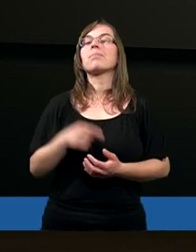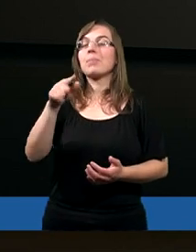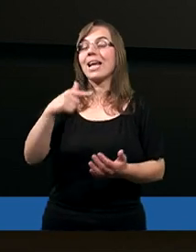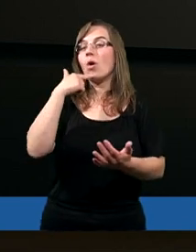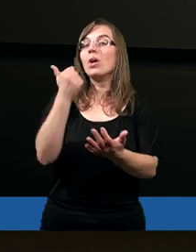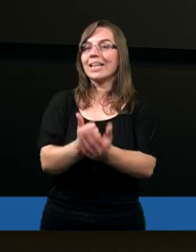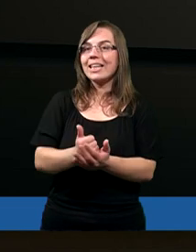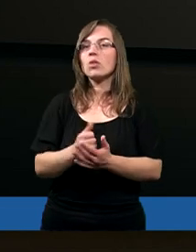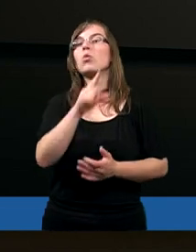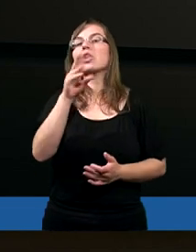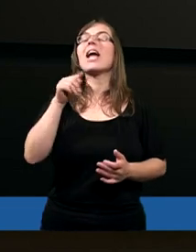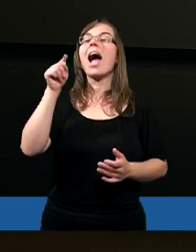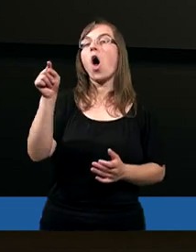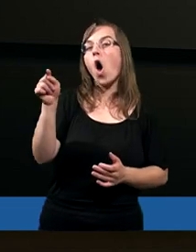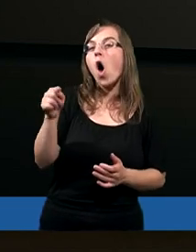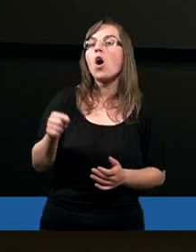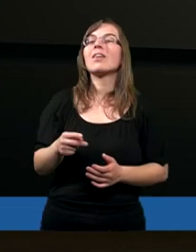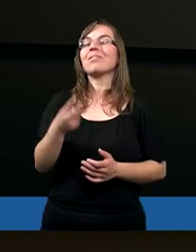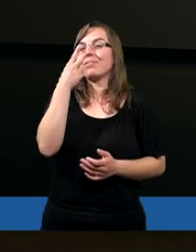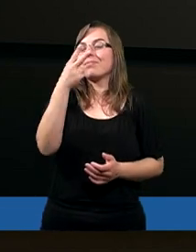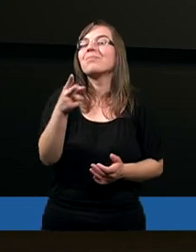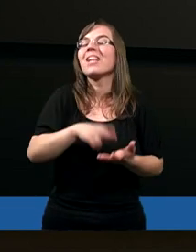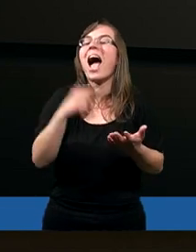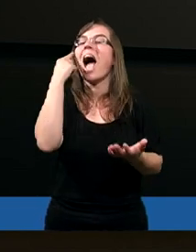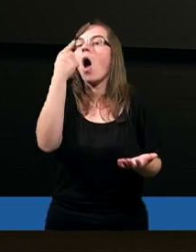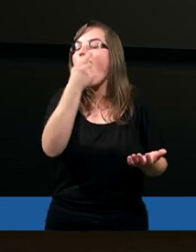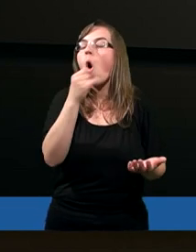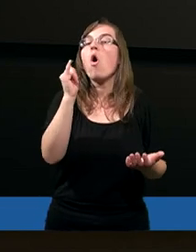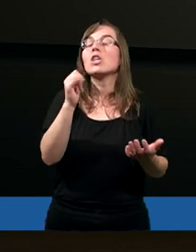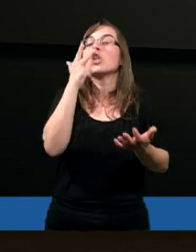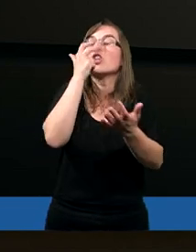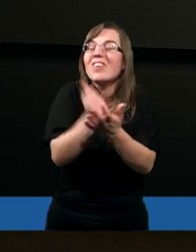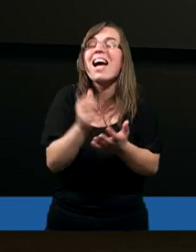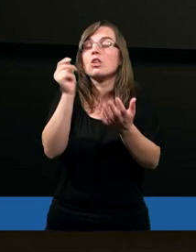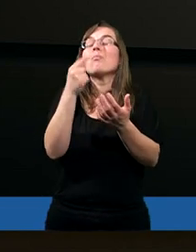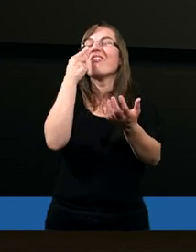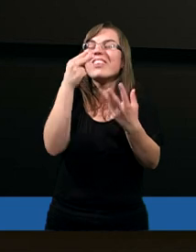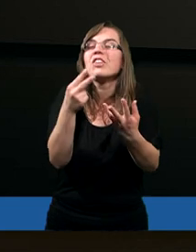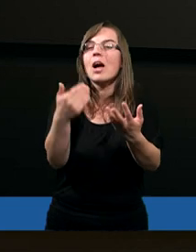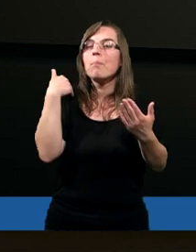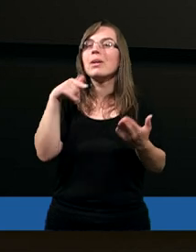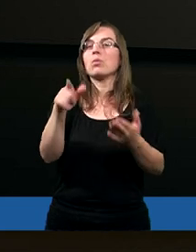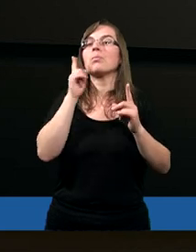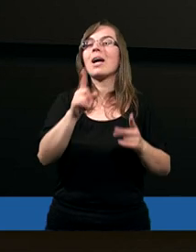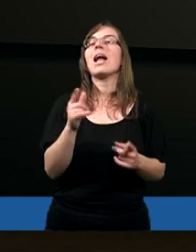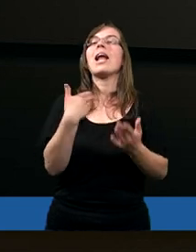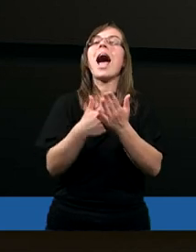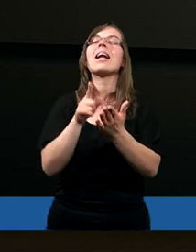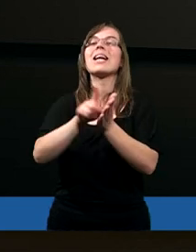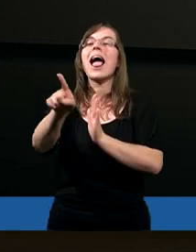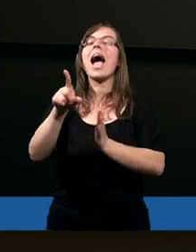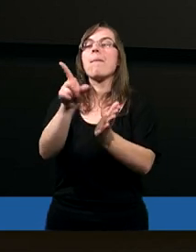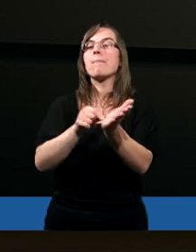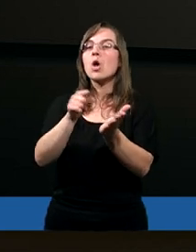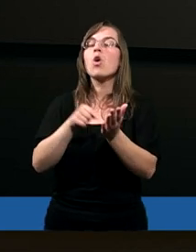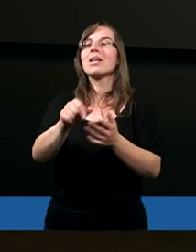szadesatów listu, że on widział to na swoje oczy i świadczy o tym. Jak wam się wydaje, dlaczego dla Piotra jest tak ważne,